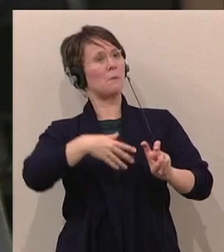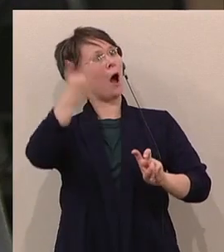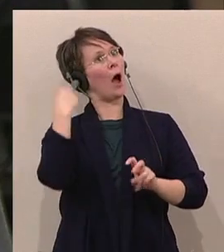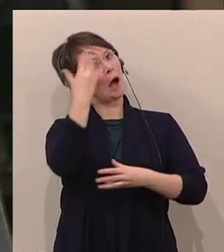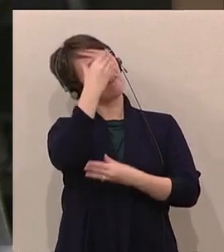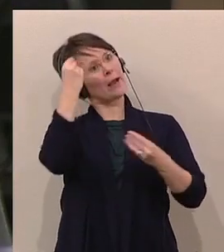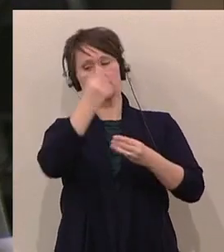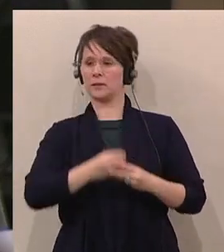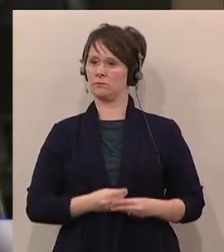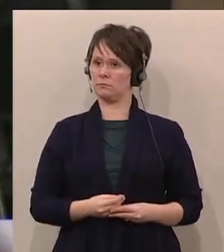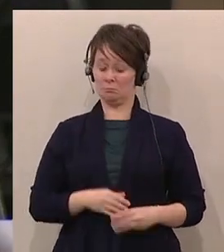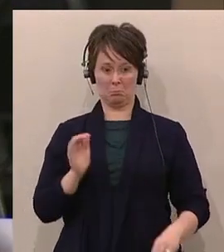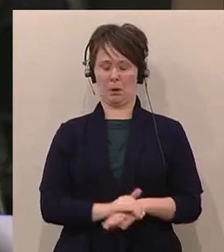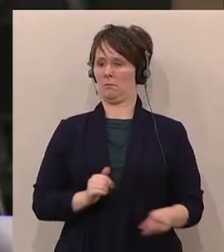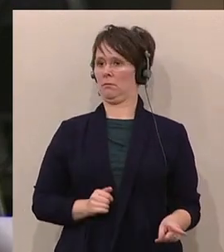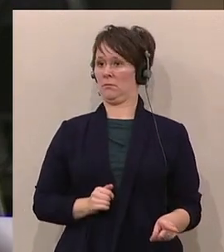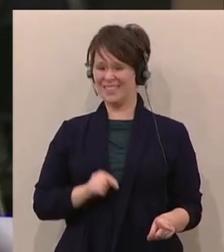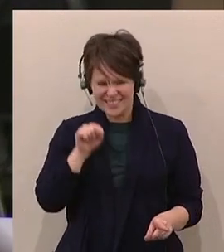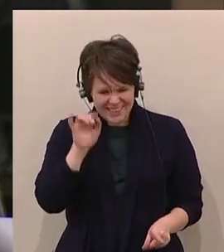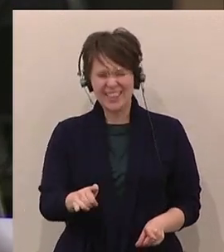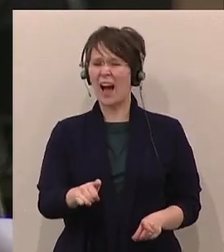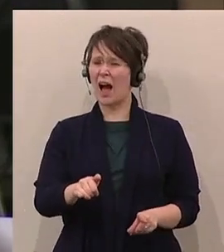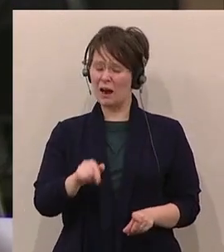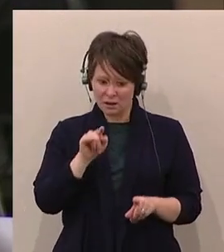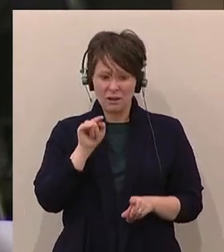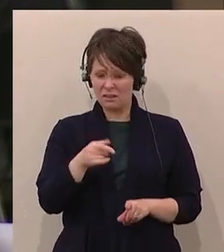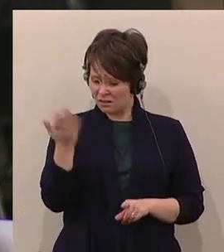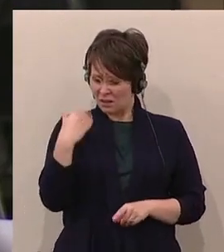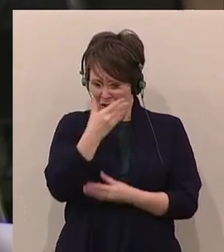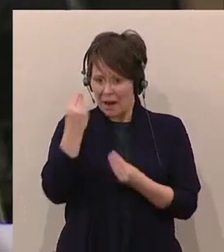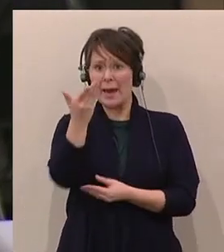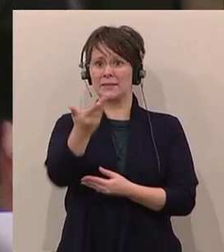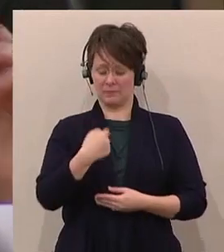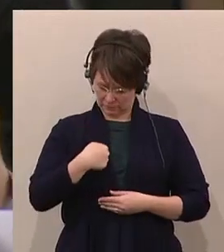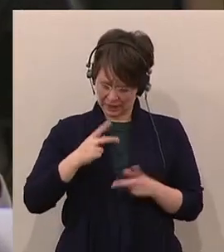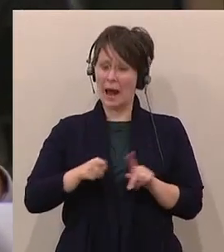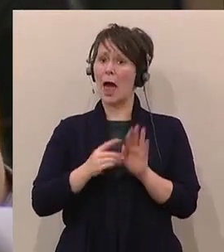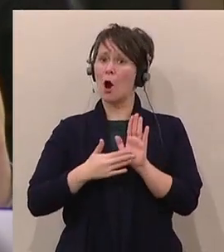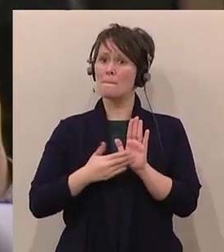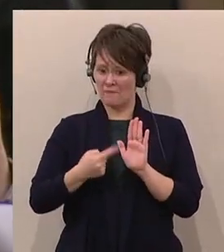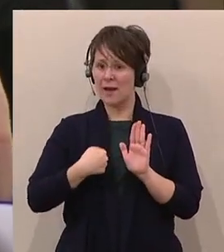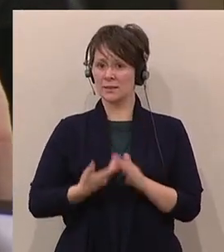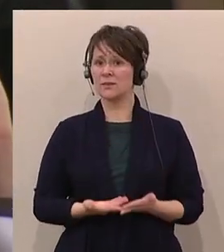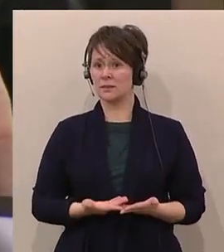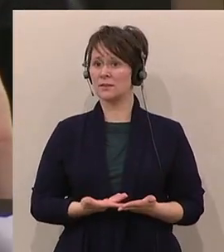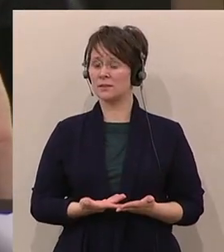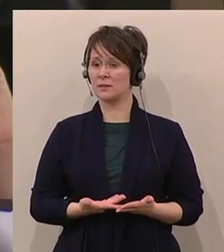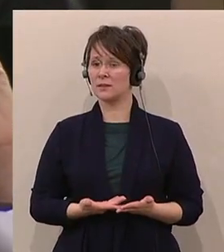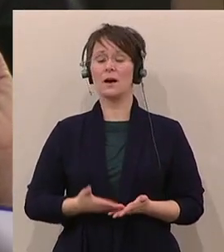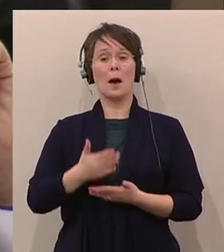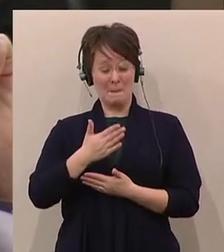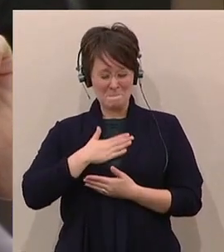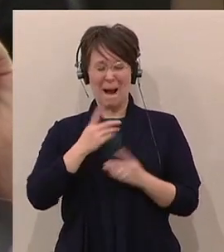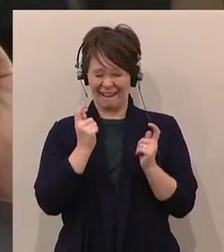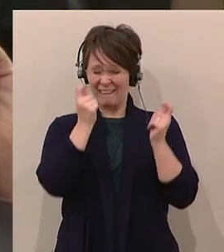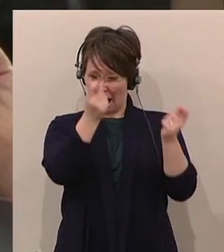haben. Sie haben es vergessen. Na, ich kann Ihnen das ja auch natürlich beweisen. Mein Antrag zur